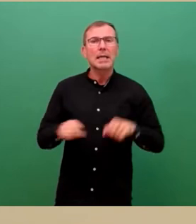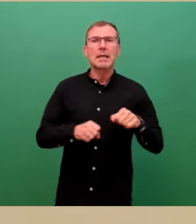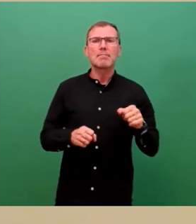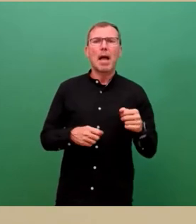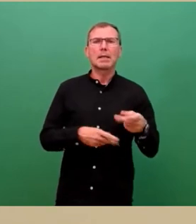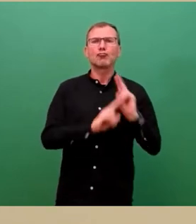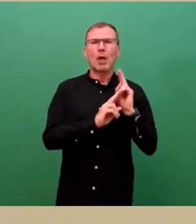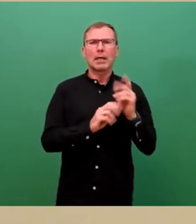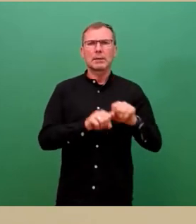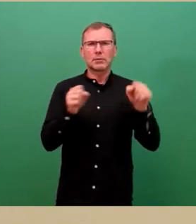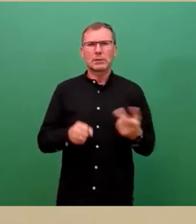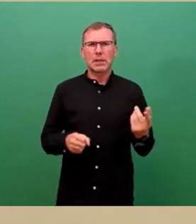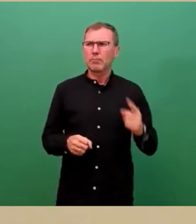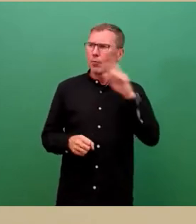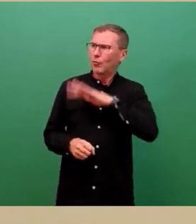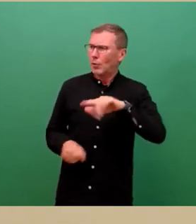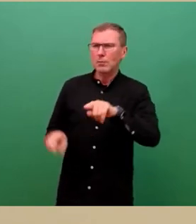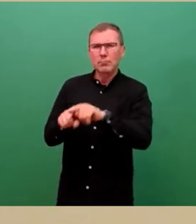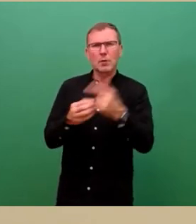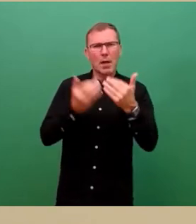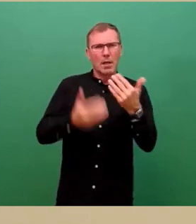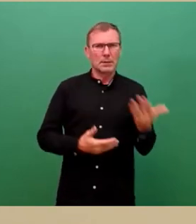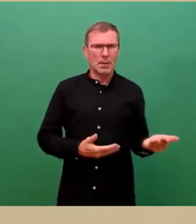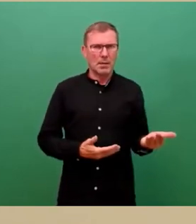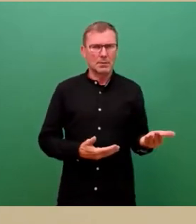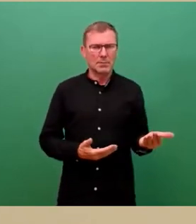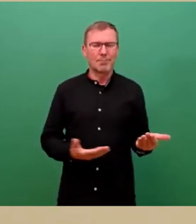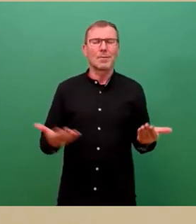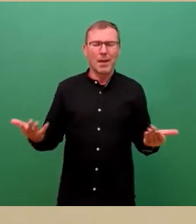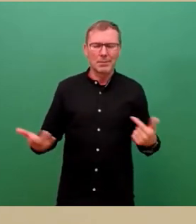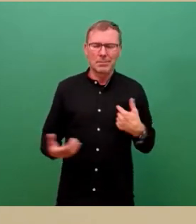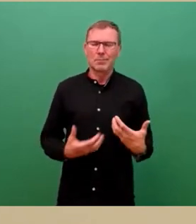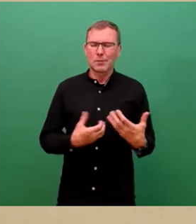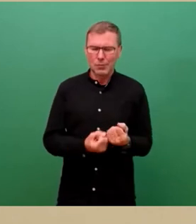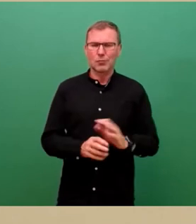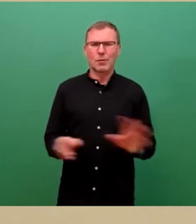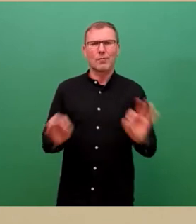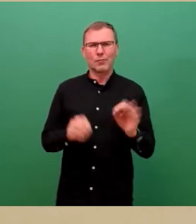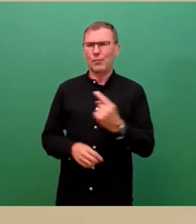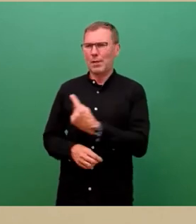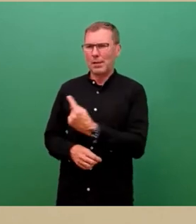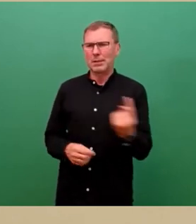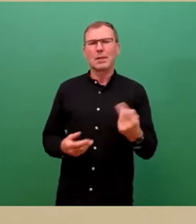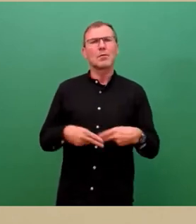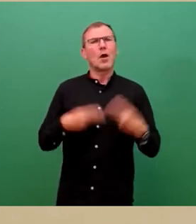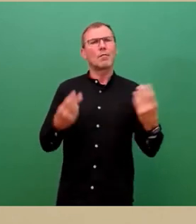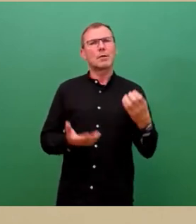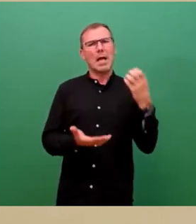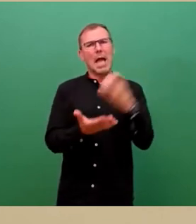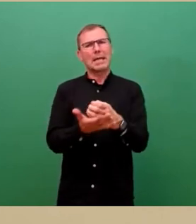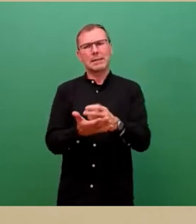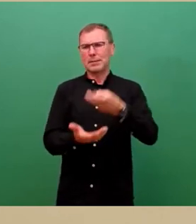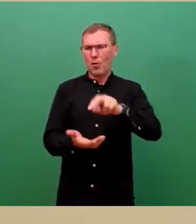solche Zahlen vorweisen. Insofern ist es gelungen, für jeden öffentlich eingesetzten Euro ein Maximum